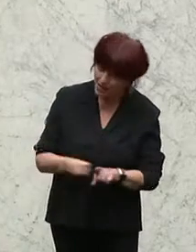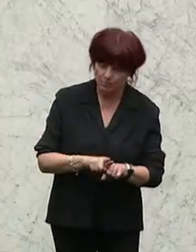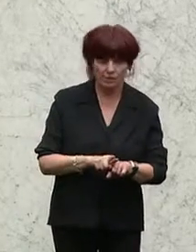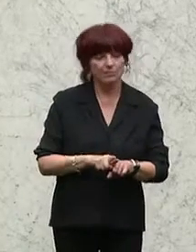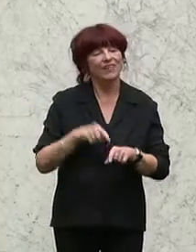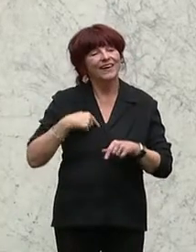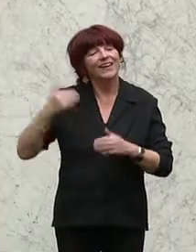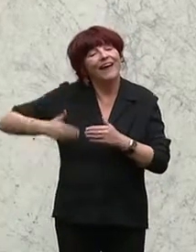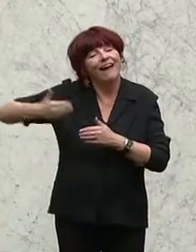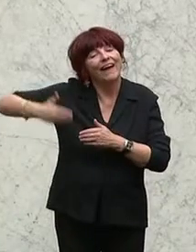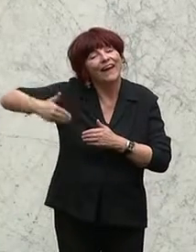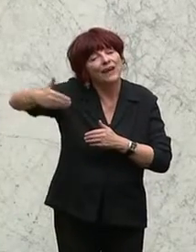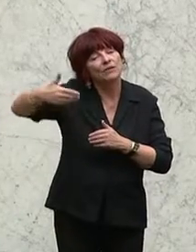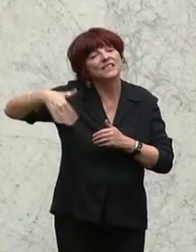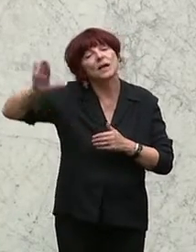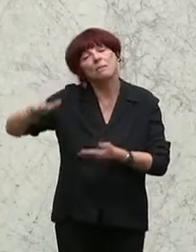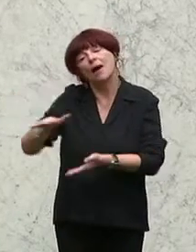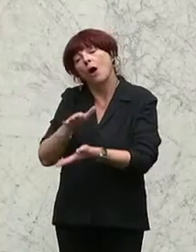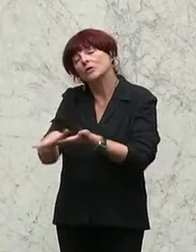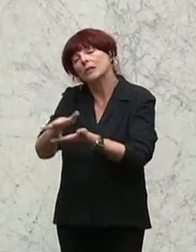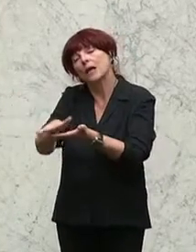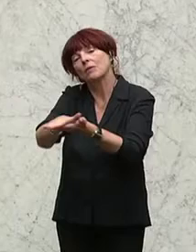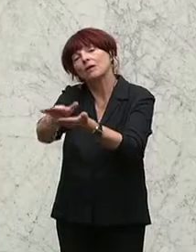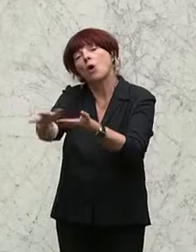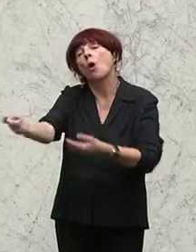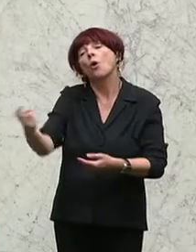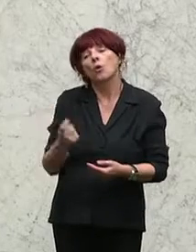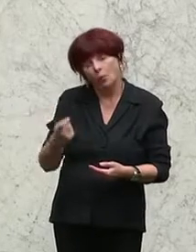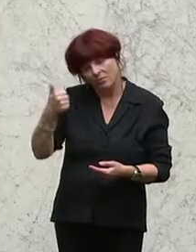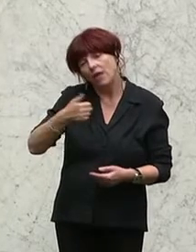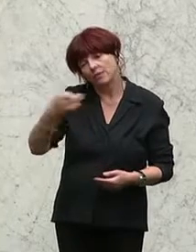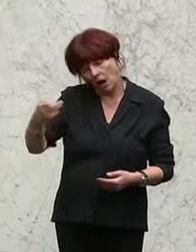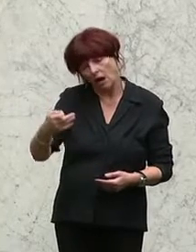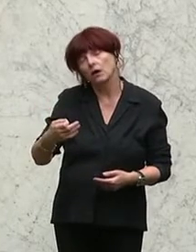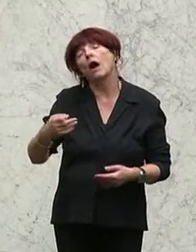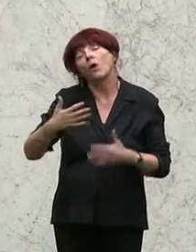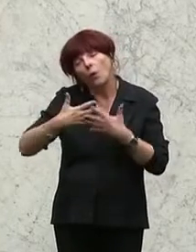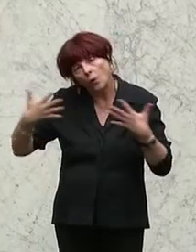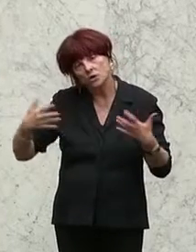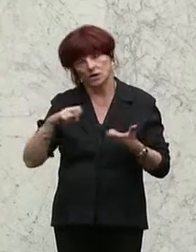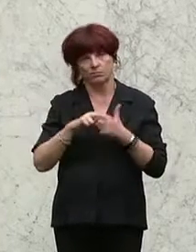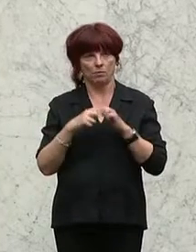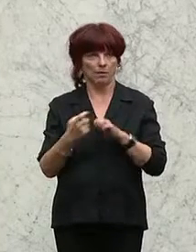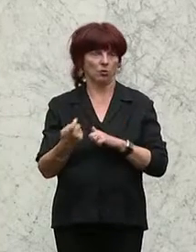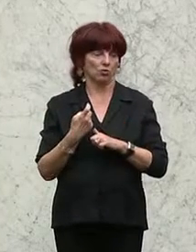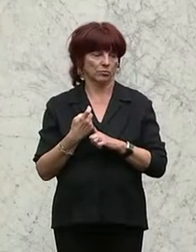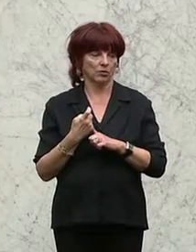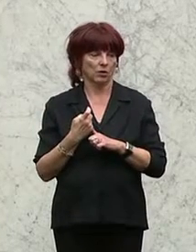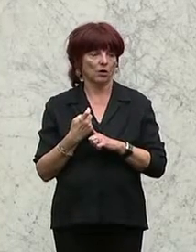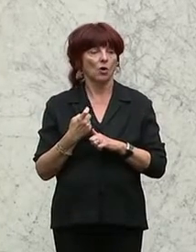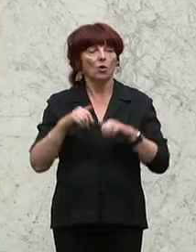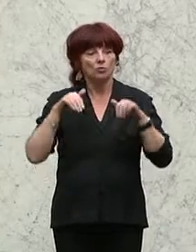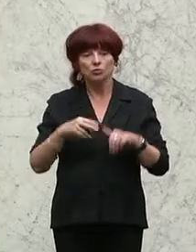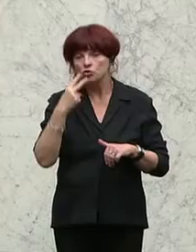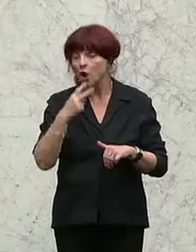mehr ausgibt, dann kommt irgendwann einmal der Tag daher, wo wir ein Riesenproblem haben. Und deshalb müssen wir schauen, dass das